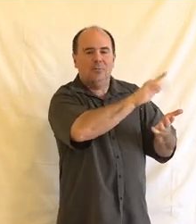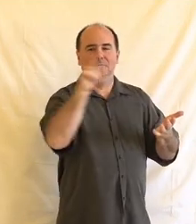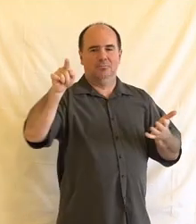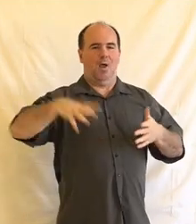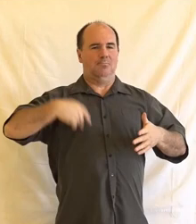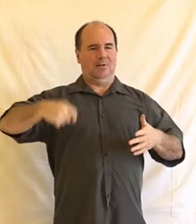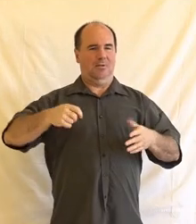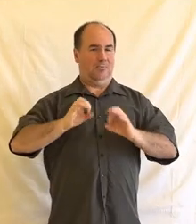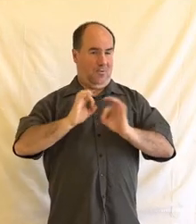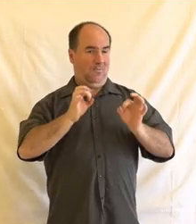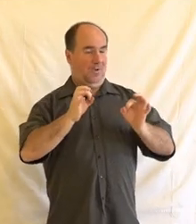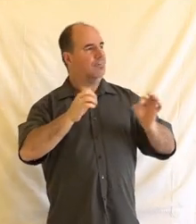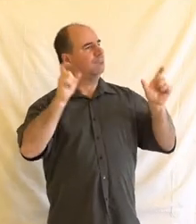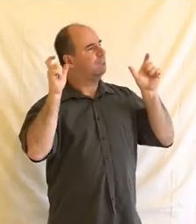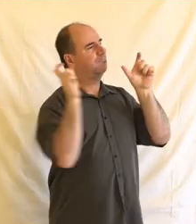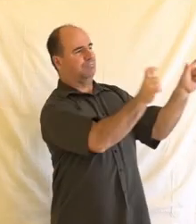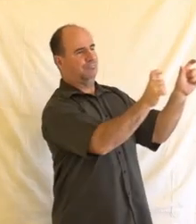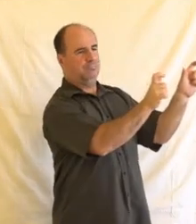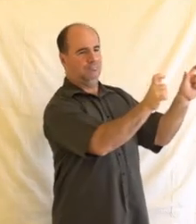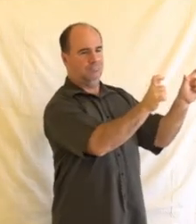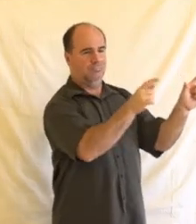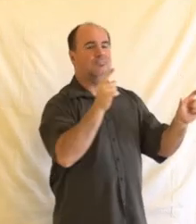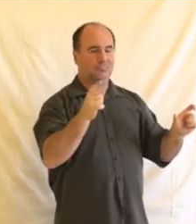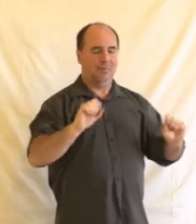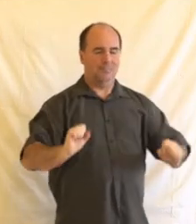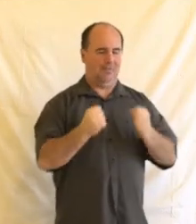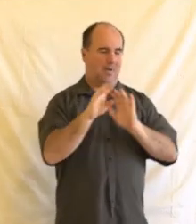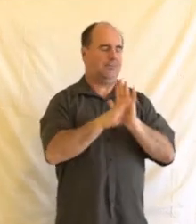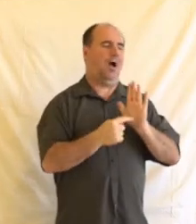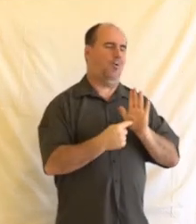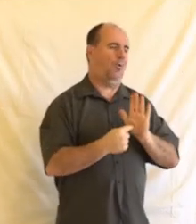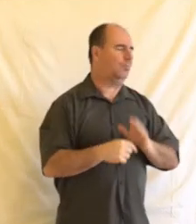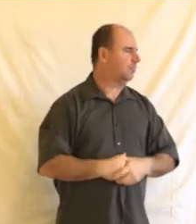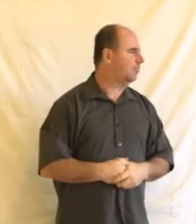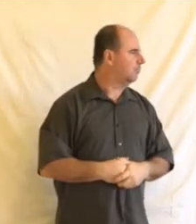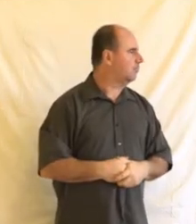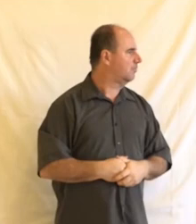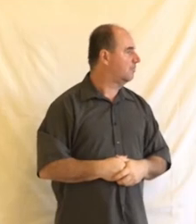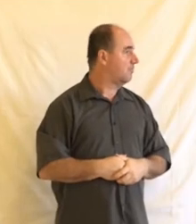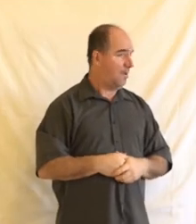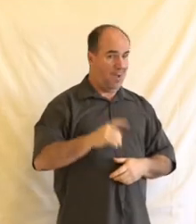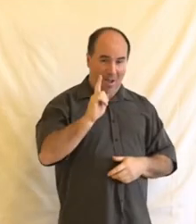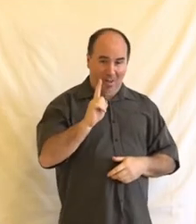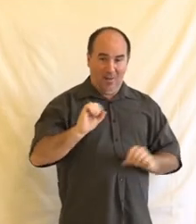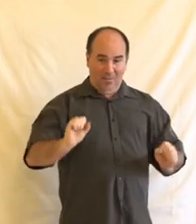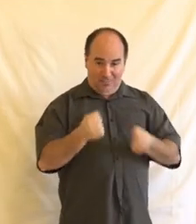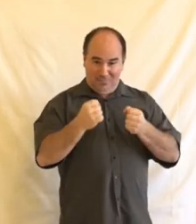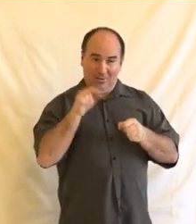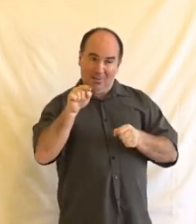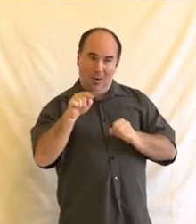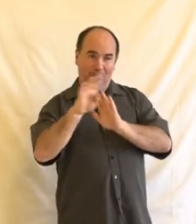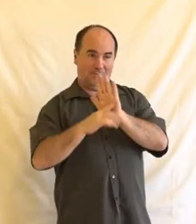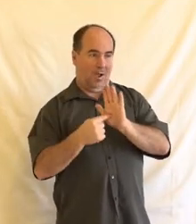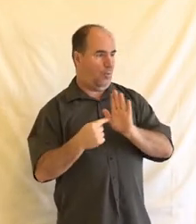připravený, tak důsledkem takovéhle právní úpravy je, že se nám nastaví nějaký standard chování do